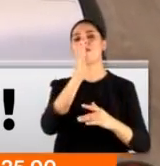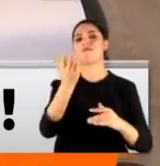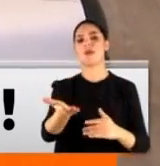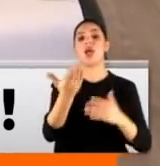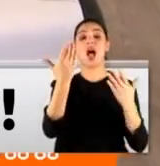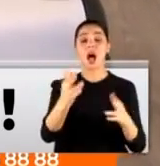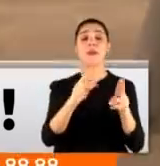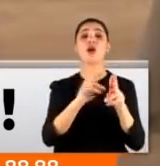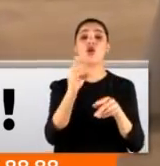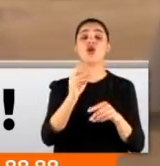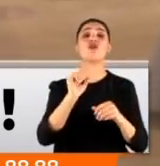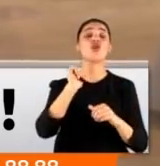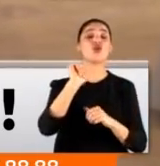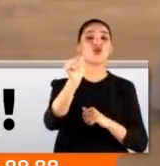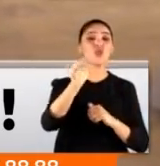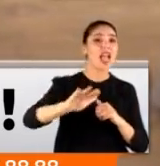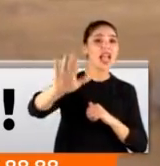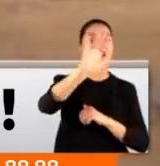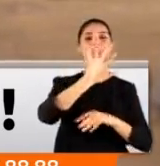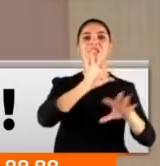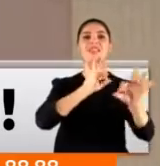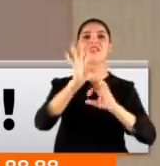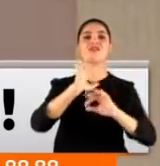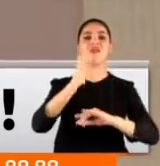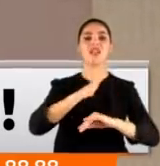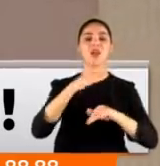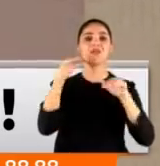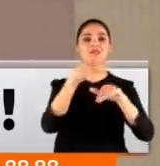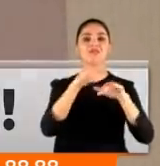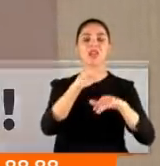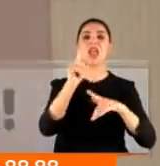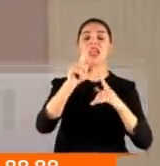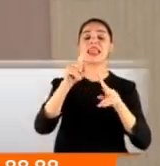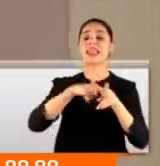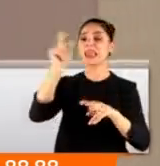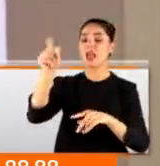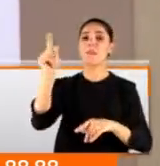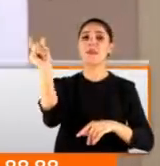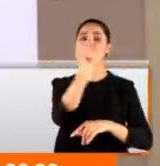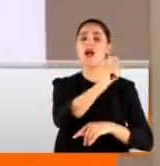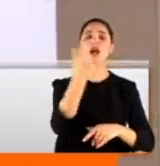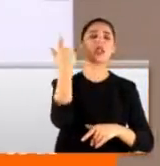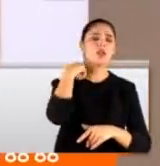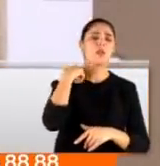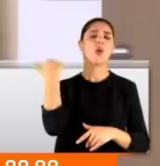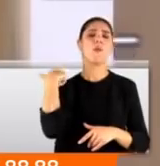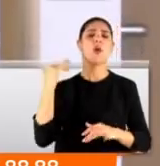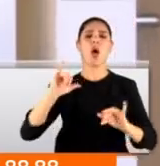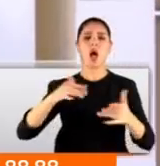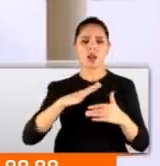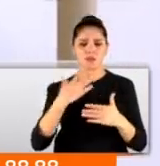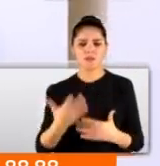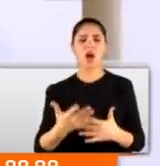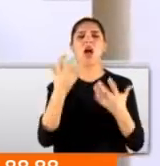Ama pandemi günlerinde yine tercih edilir oldu. Yaylan Hanım'ın da yaklaşık bir aydır sırt ve boyun ağrısı vardı.